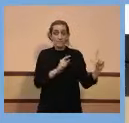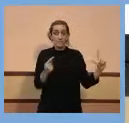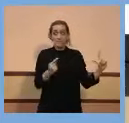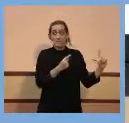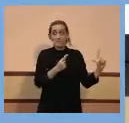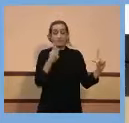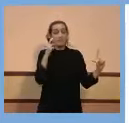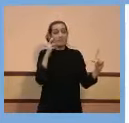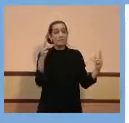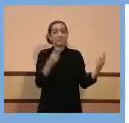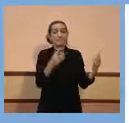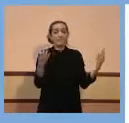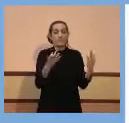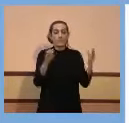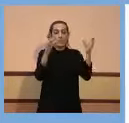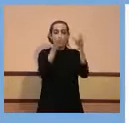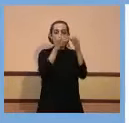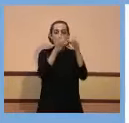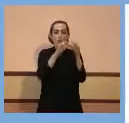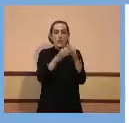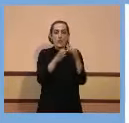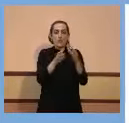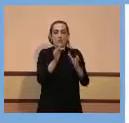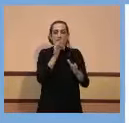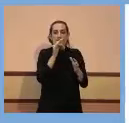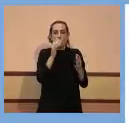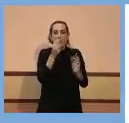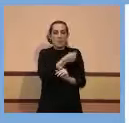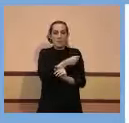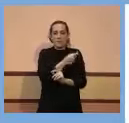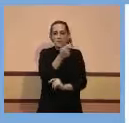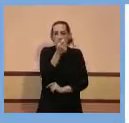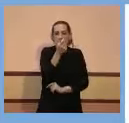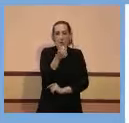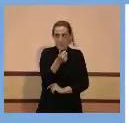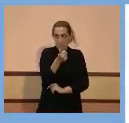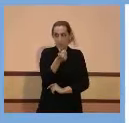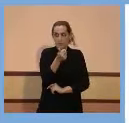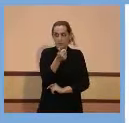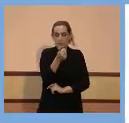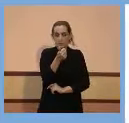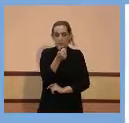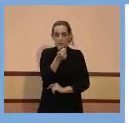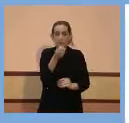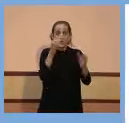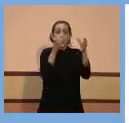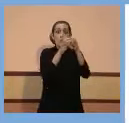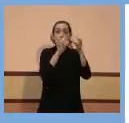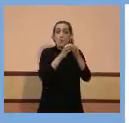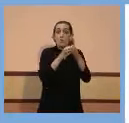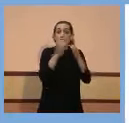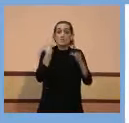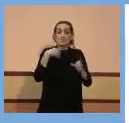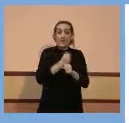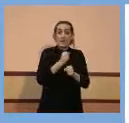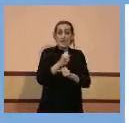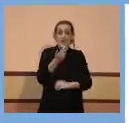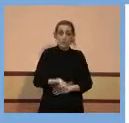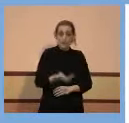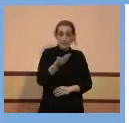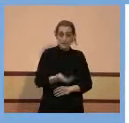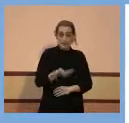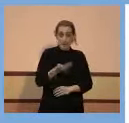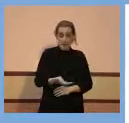trobem ja grups d'edat on hi ha molt poca vacunació, excepte aquells grups, diguéssim, essencials, que es van poder